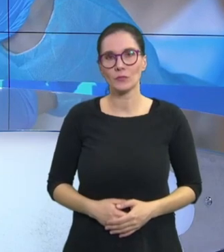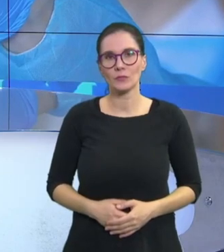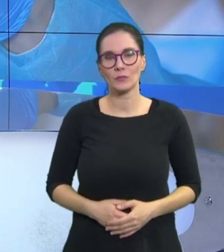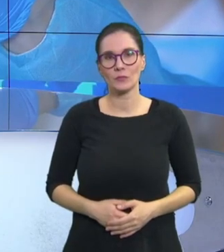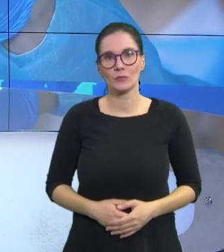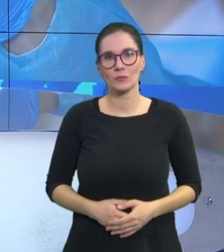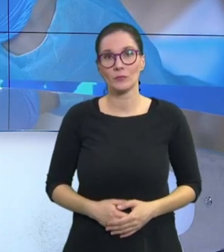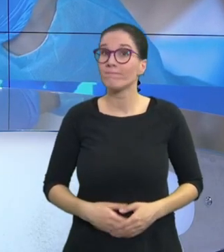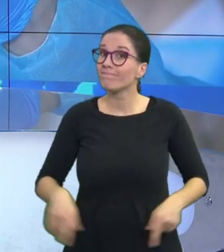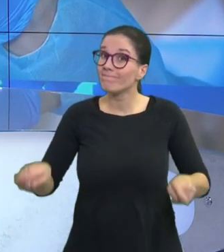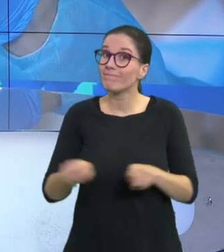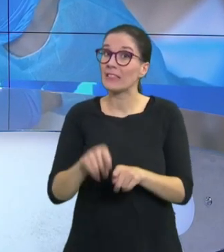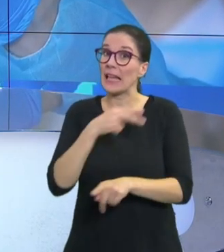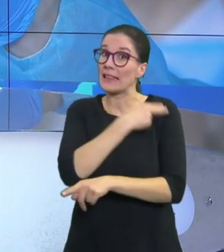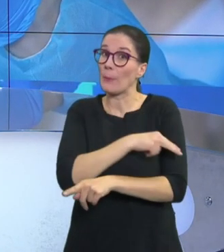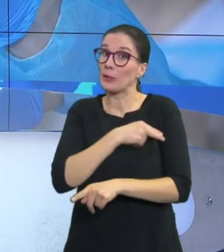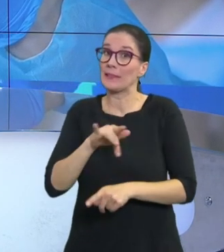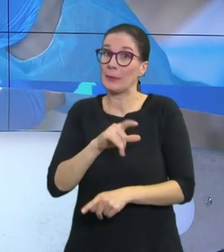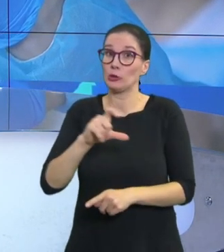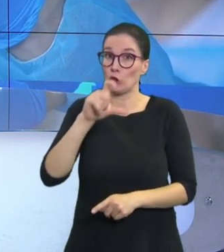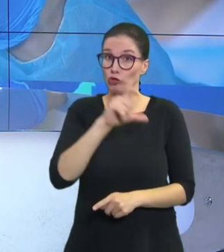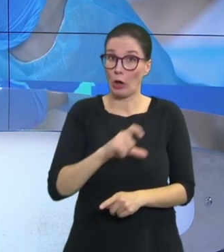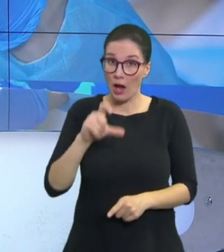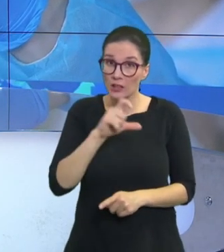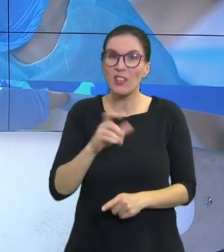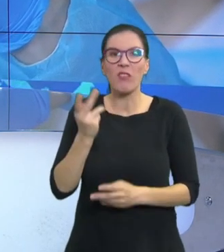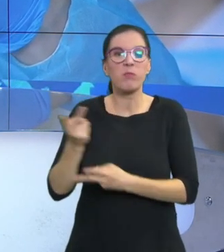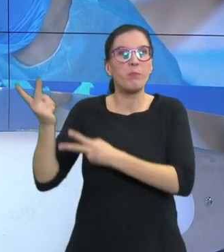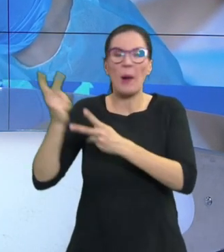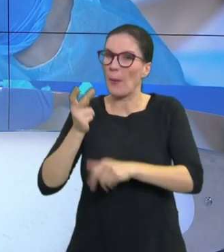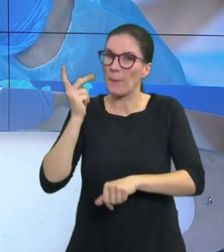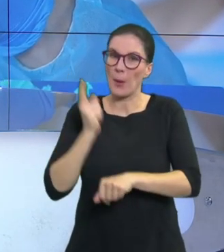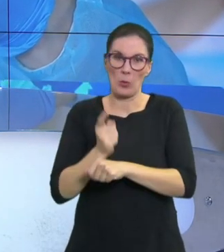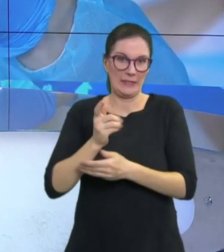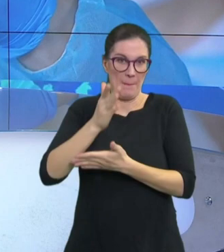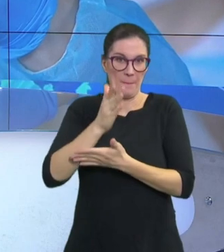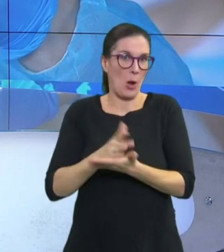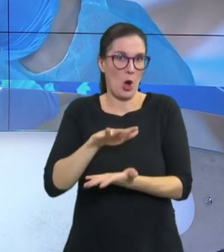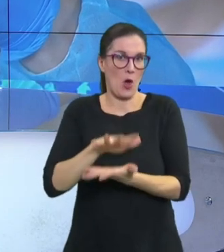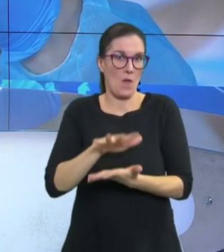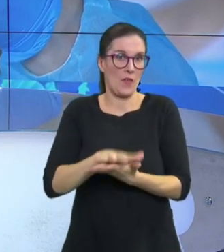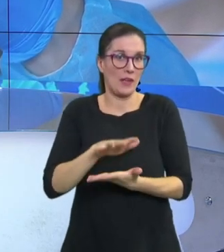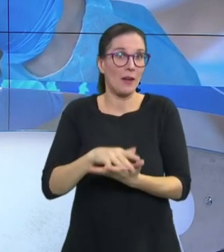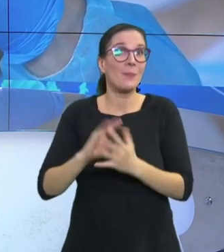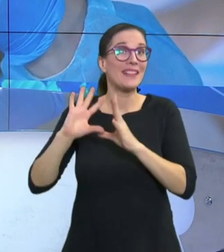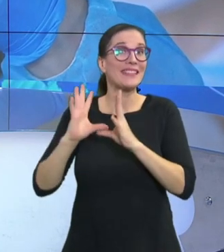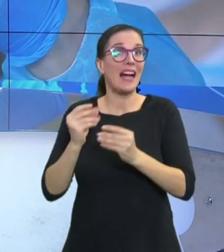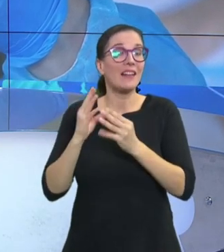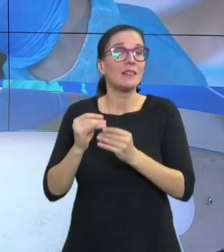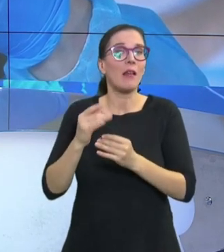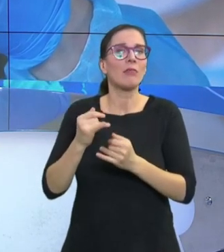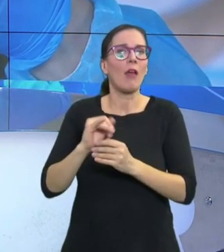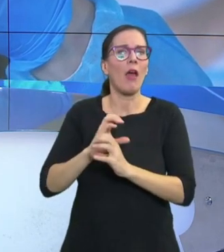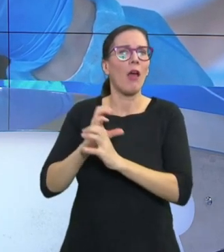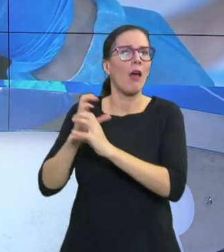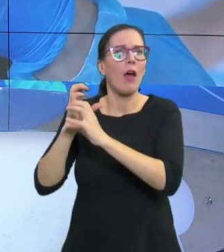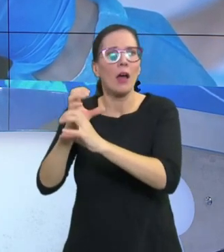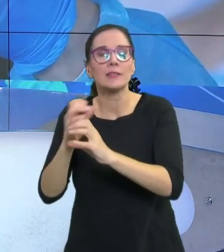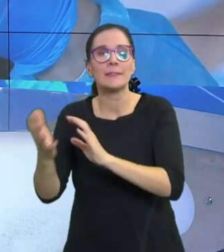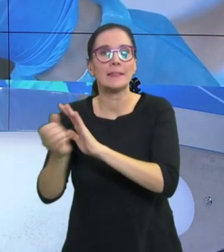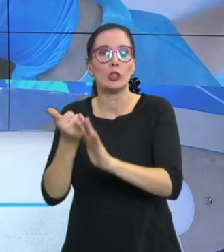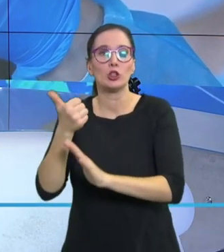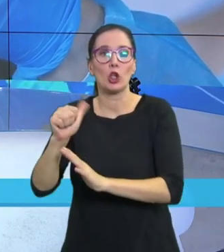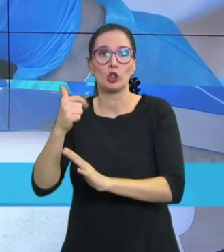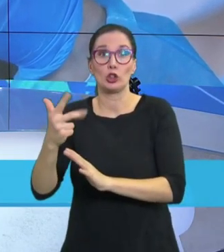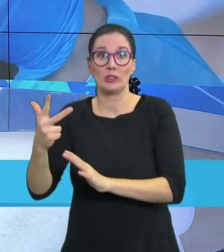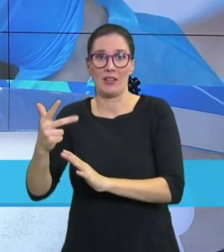Také nemocnice v Čáslavě dostala zhruba polovinu vakcín, než měla. Sanitku dnes vyslala pro slíbených 132 dávek. Získala jich